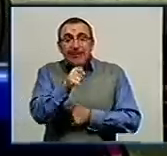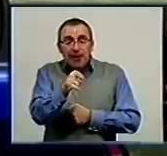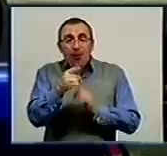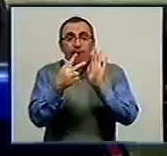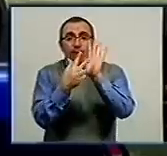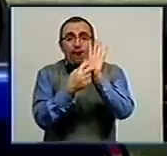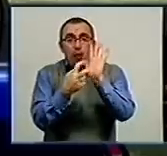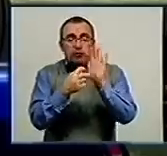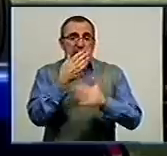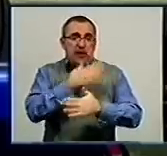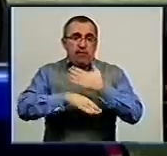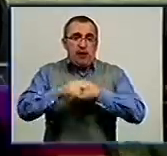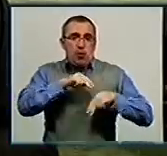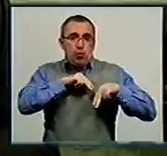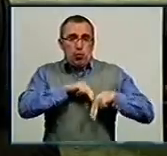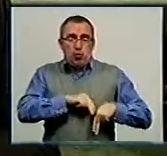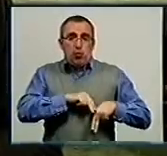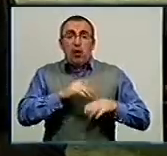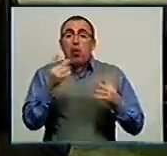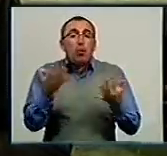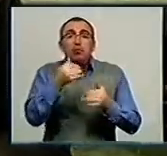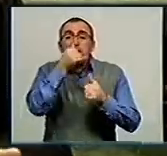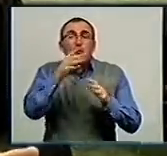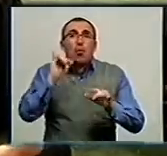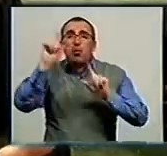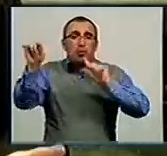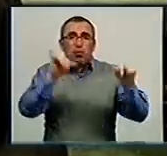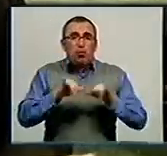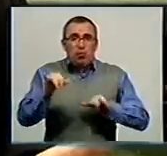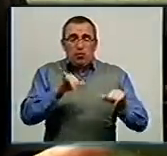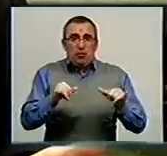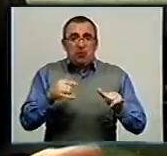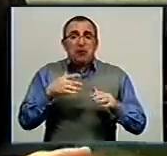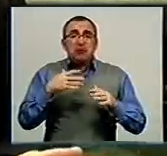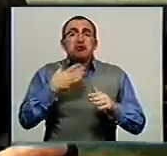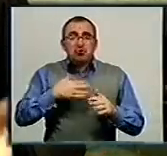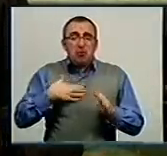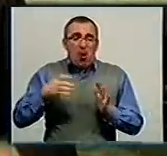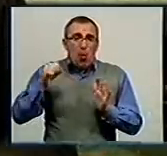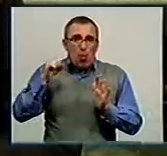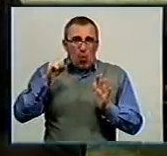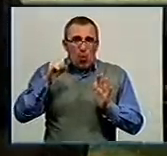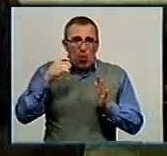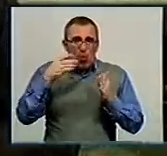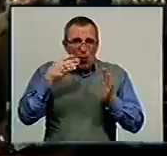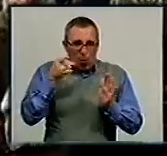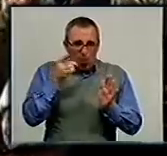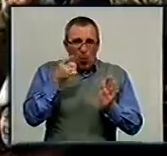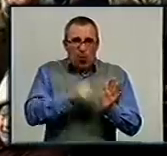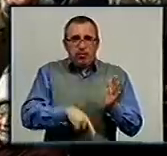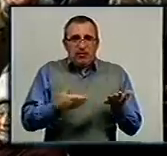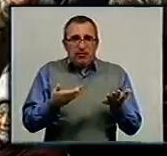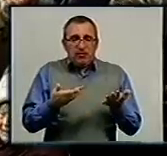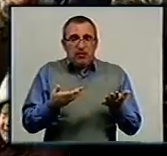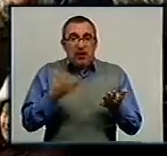800 інвалідів труда, які не зможуть нікуди. Зачемо нас губити і займатися такими справами? Людям,